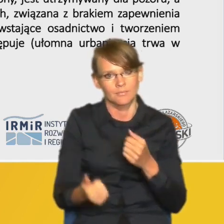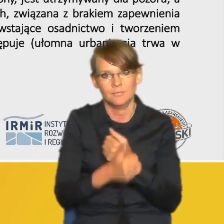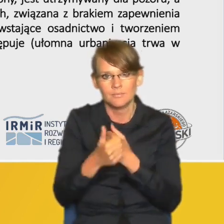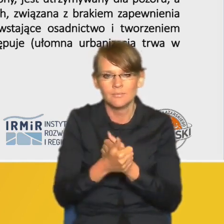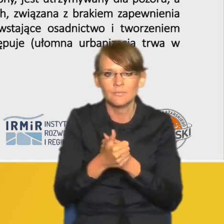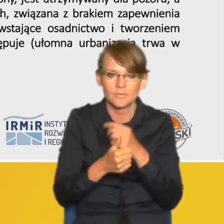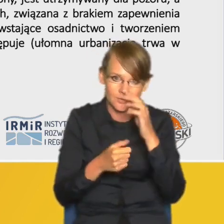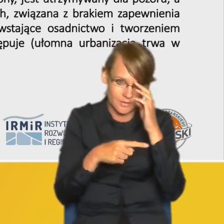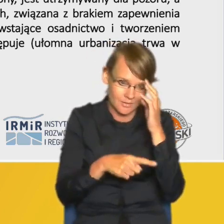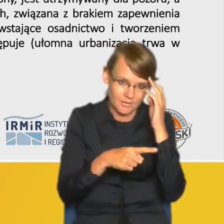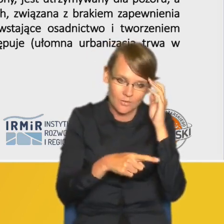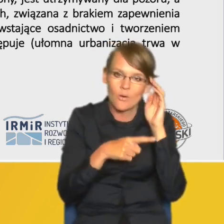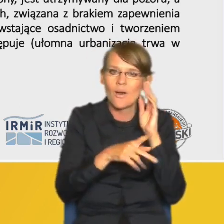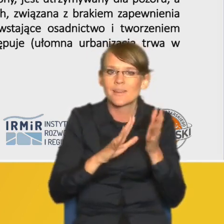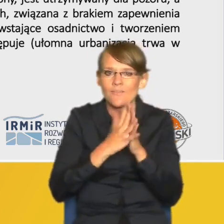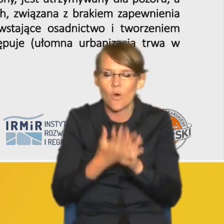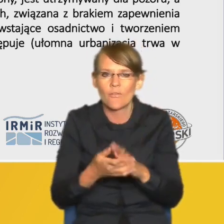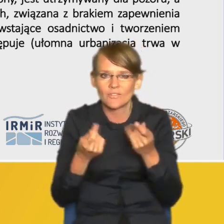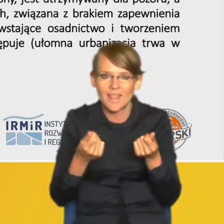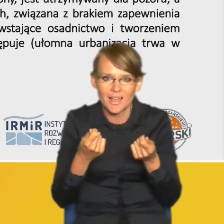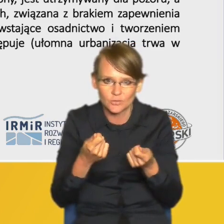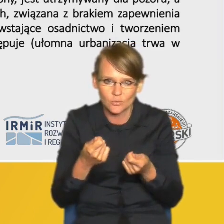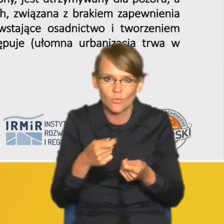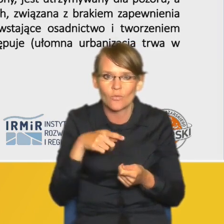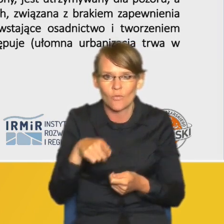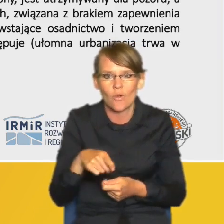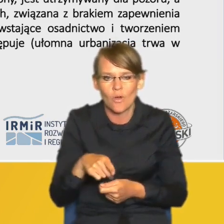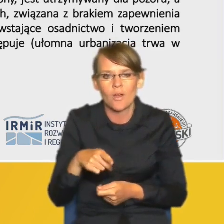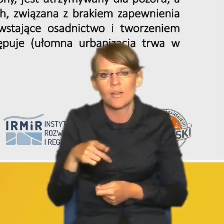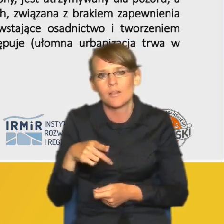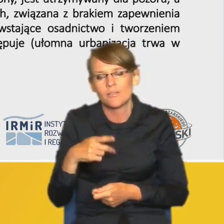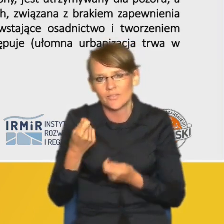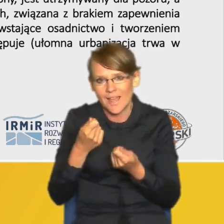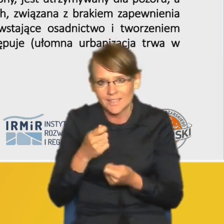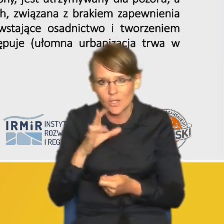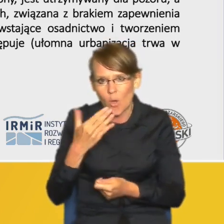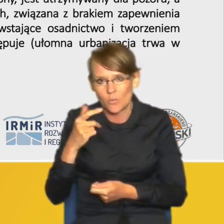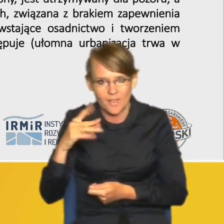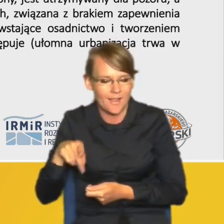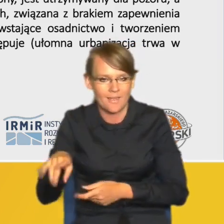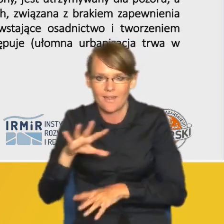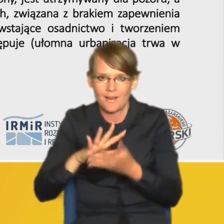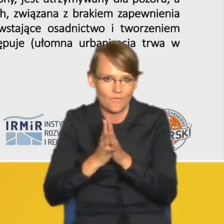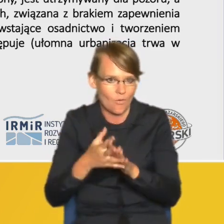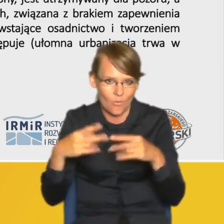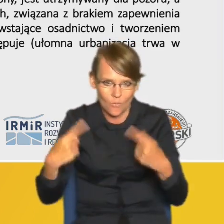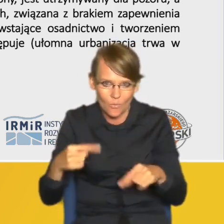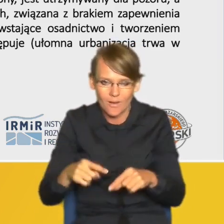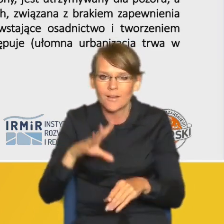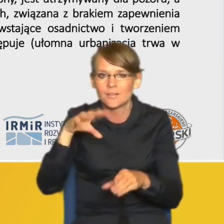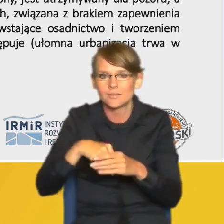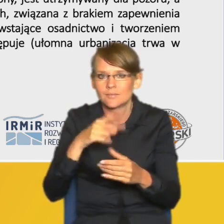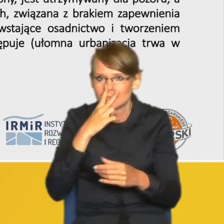finansów komunalnych w których mamy co prawda deklaratoryjnie dość duży udział w